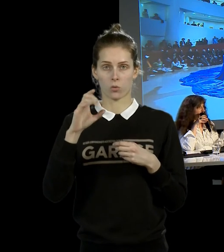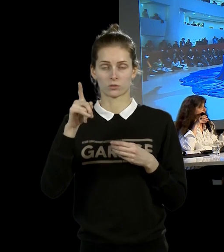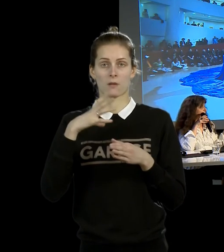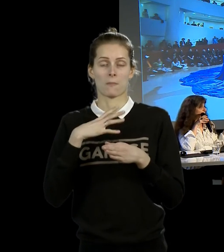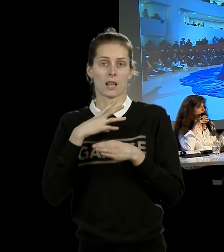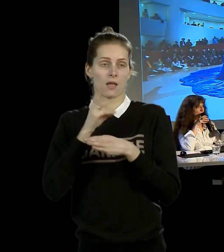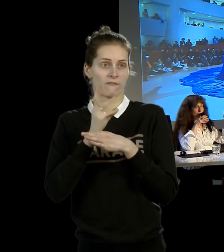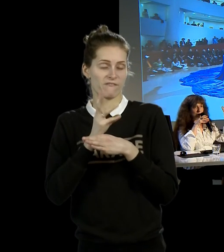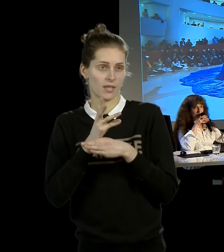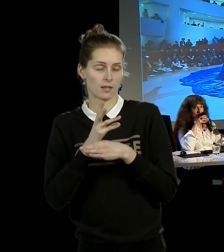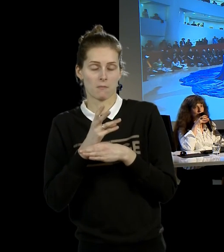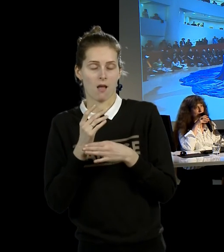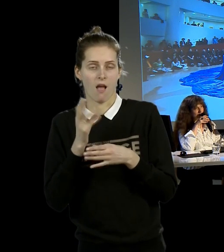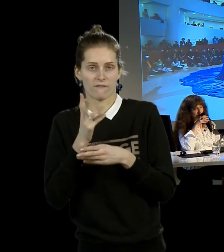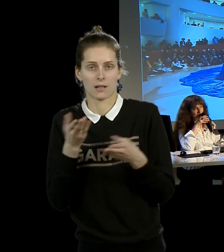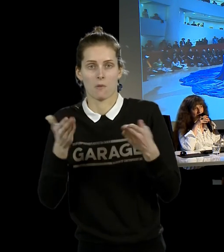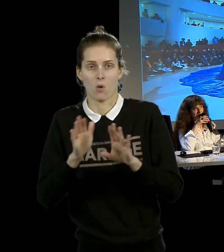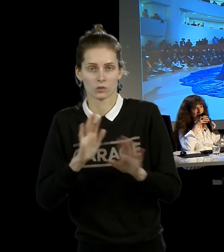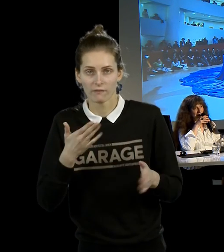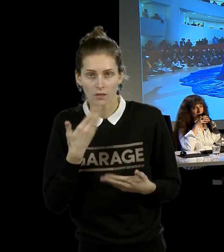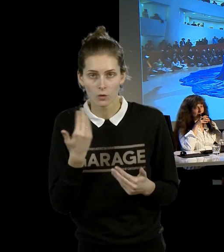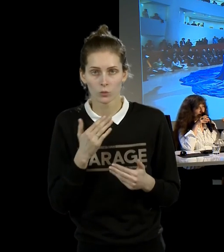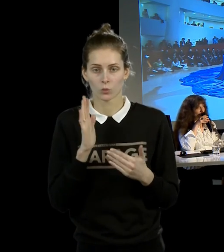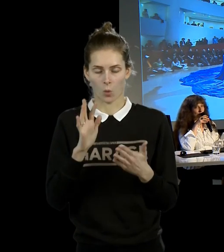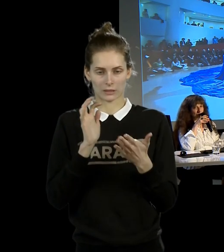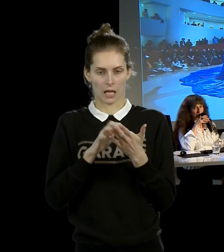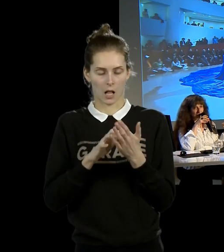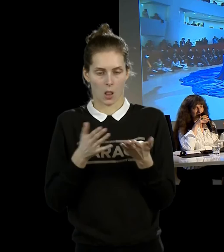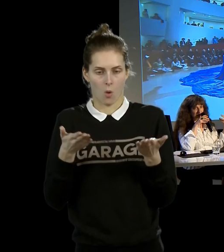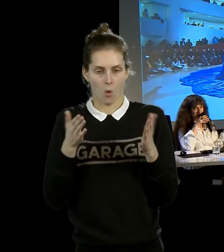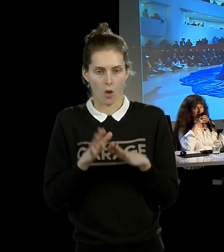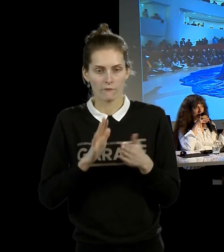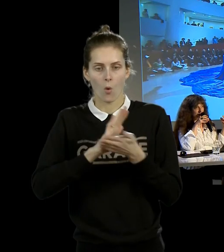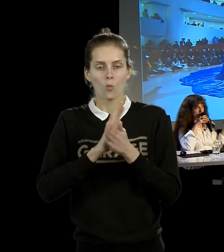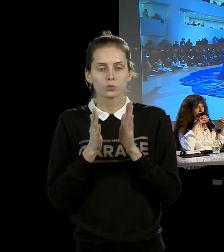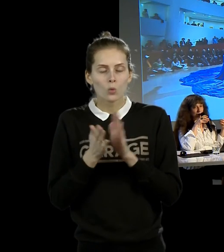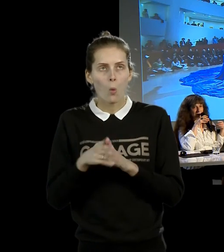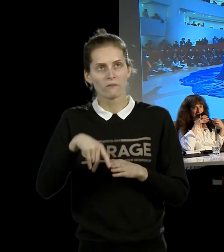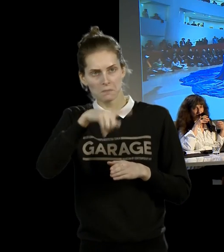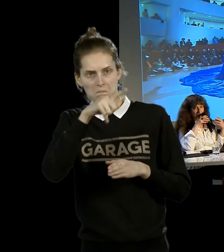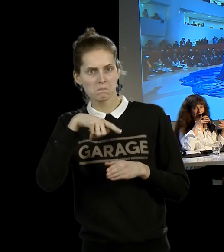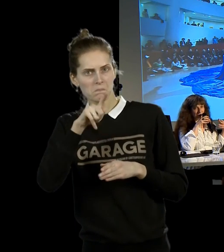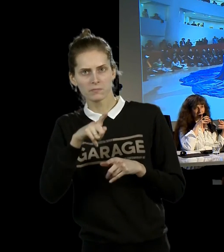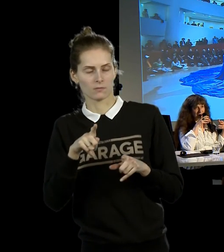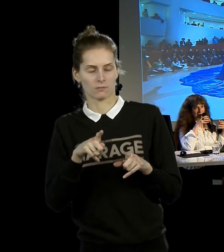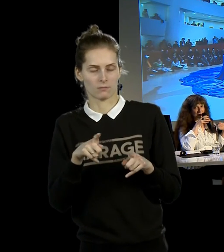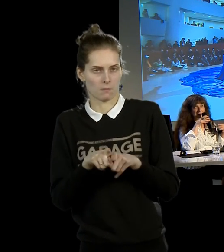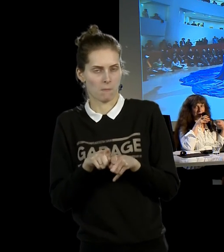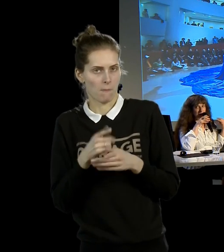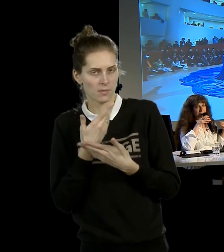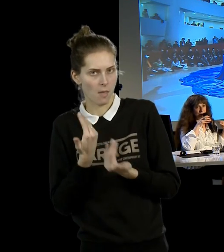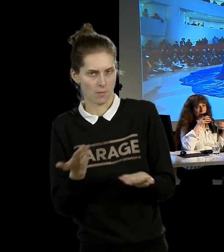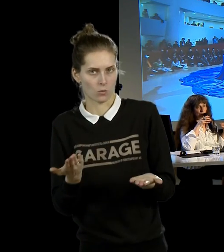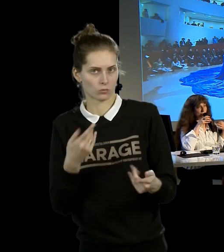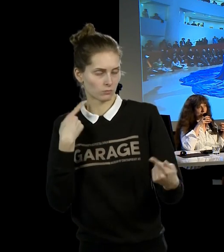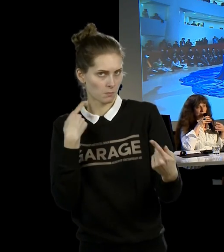Он делал это не на публике, его можно было видеть только через стекло. То есть ни одно из условий изначальной перформансы не соблюдено. Но